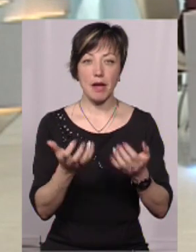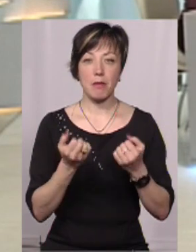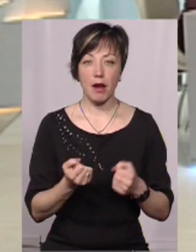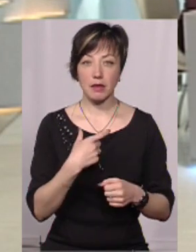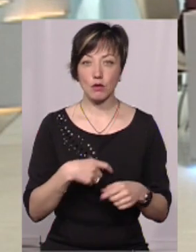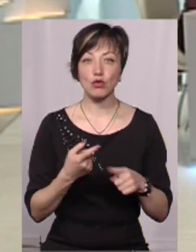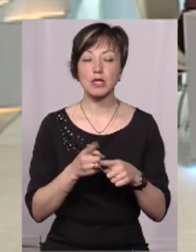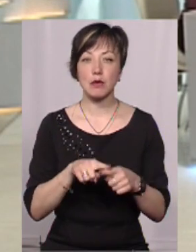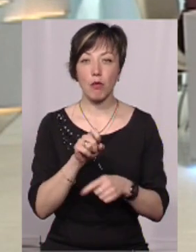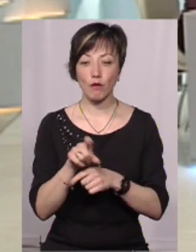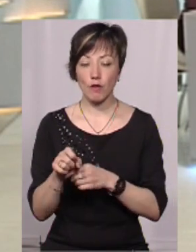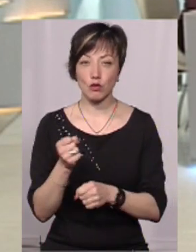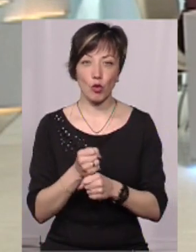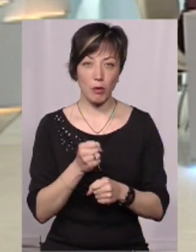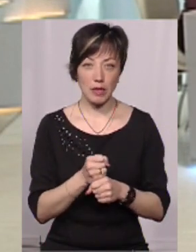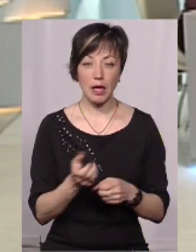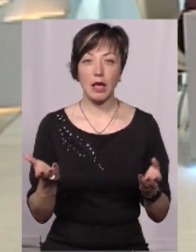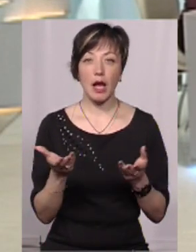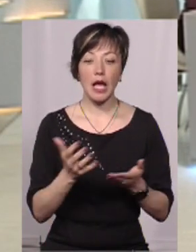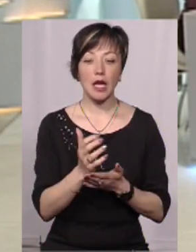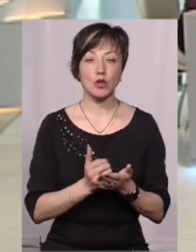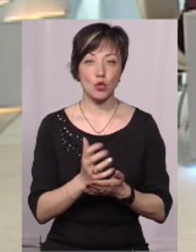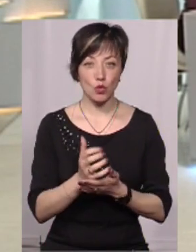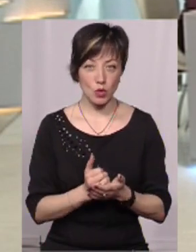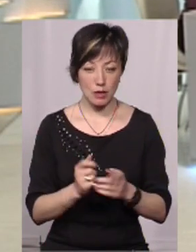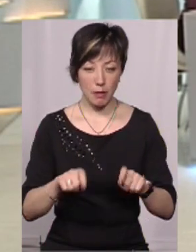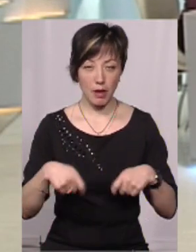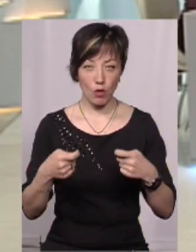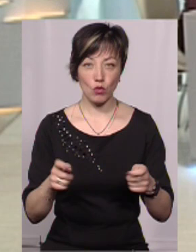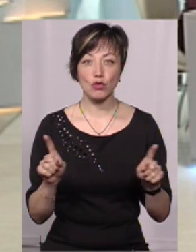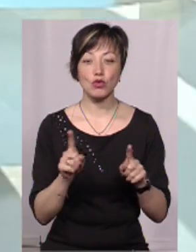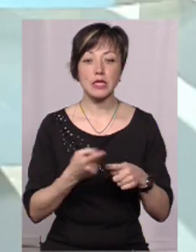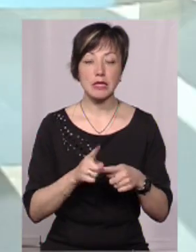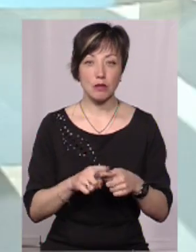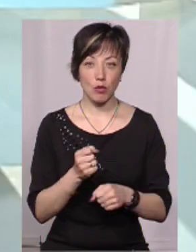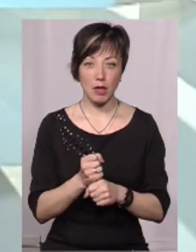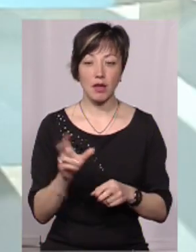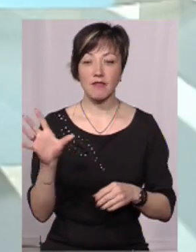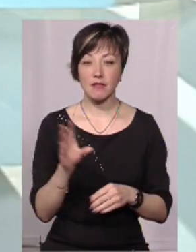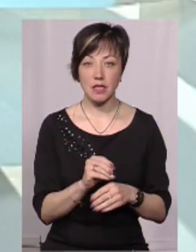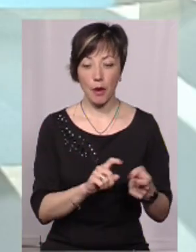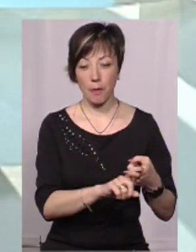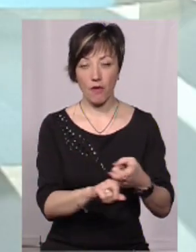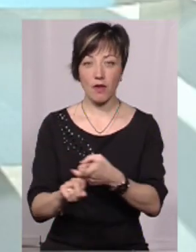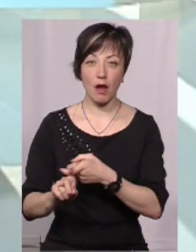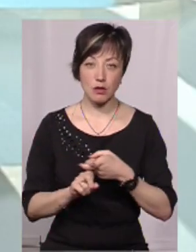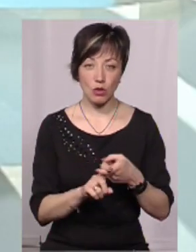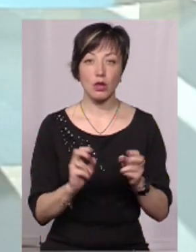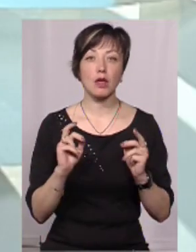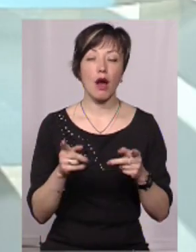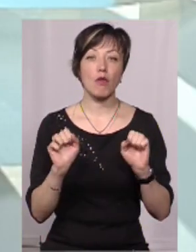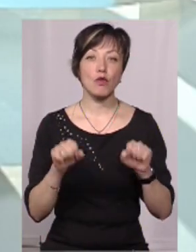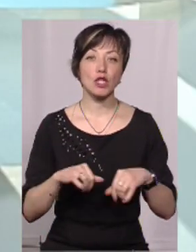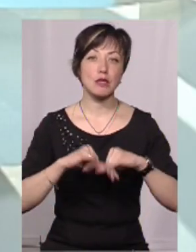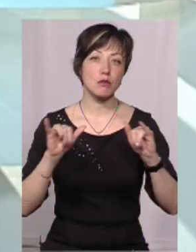на себе, що з цими повноваженнями робити, які ресурси до неї переходять, що з ними робити, як це все взаємопов'язано, яким